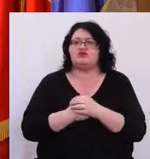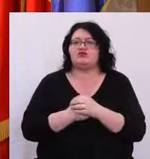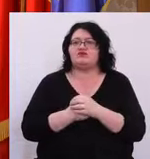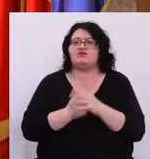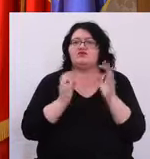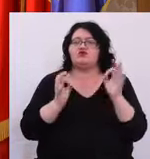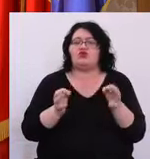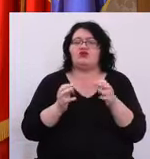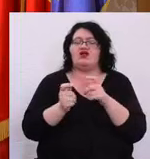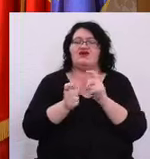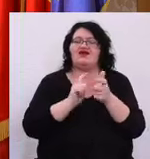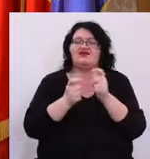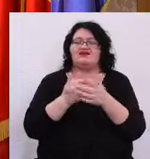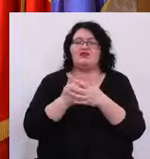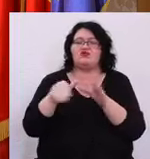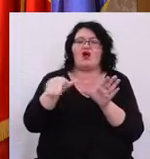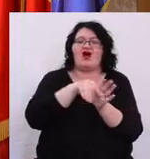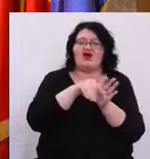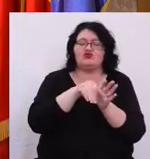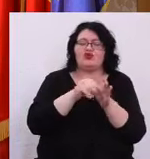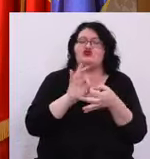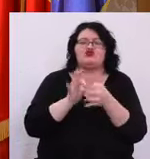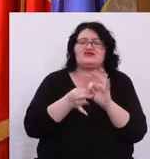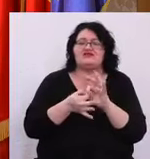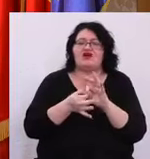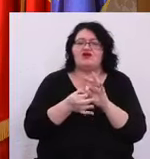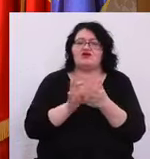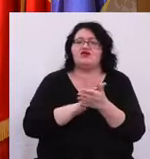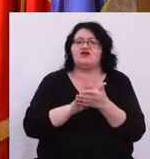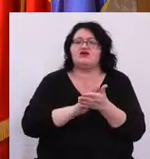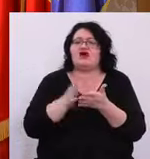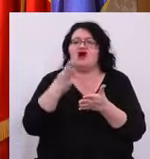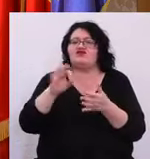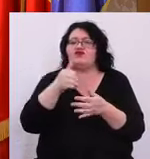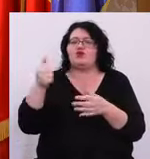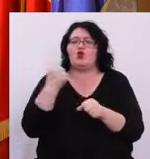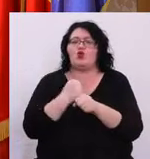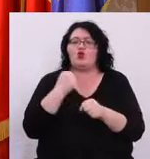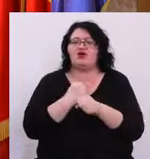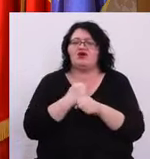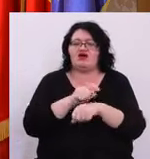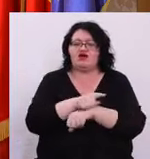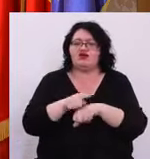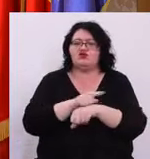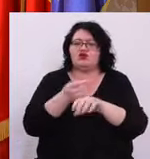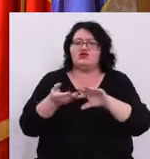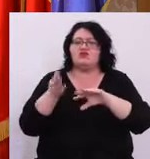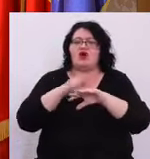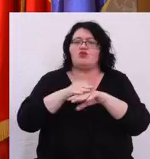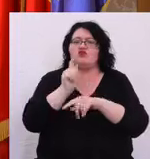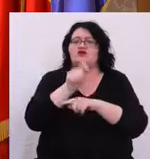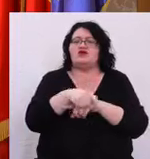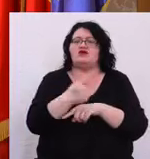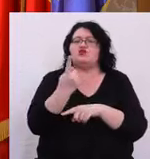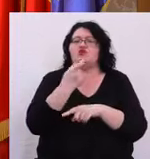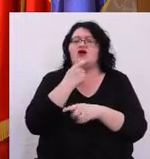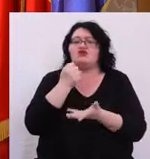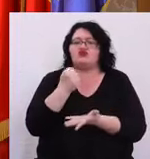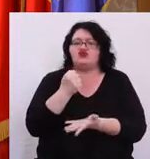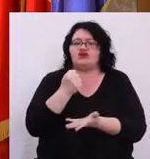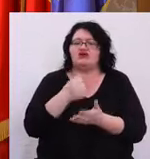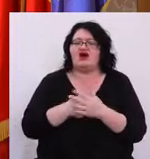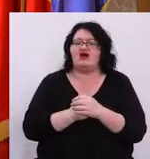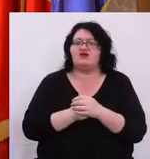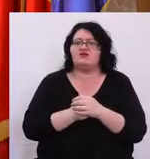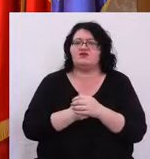Da, bineînțeles, credite de angajament nu înseamnă nimic altceva decât o lucrare care durează mai mult decât un an bugetar